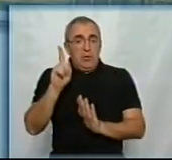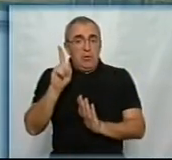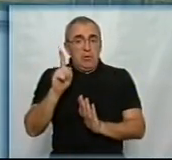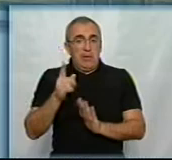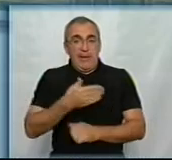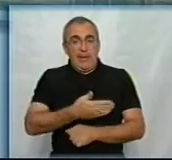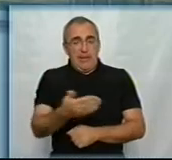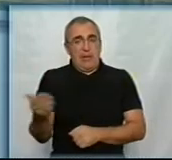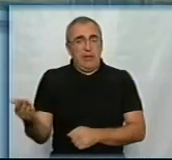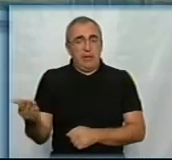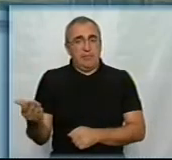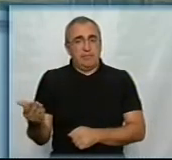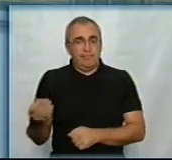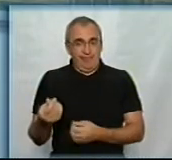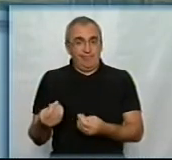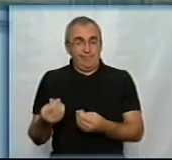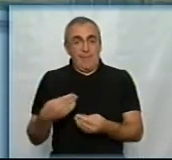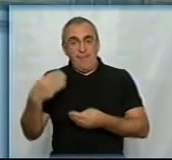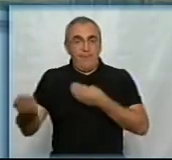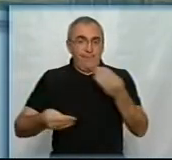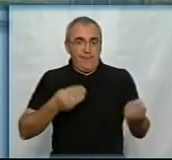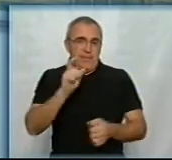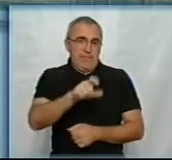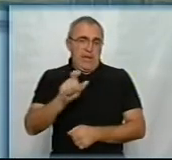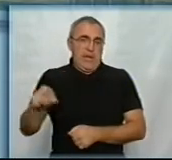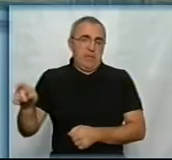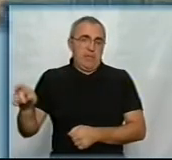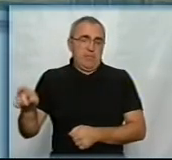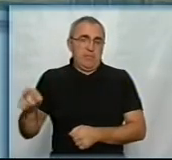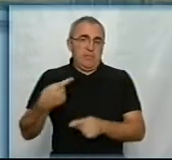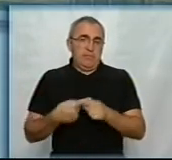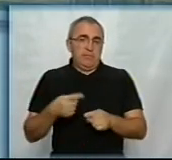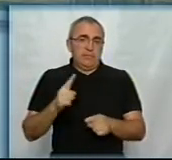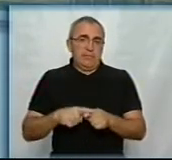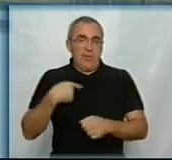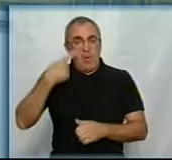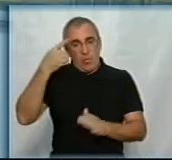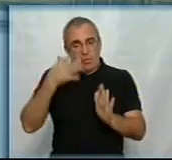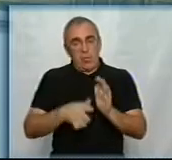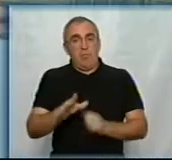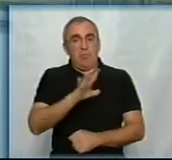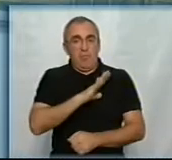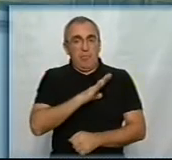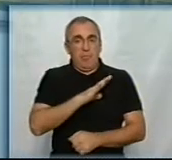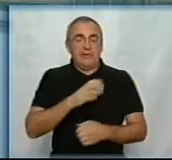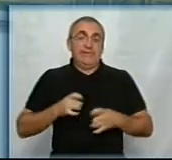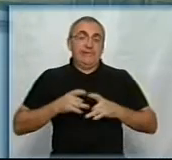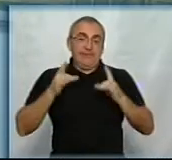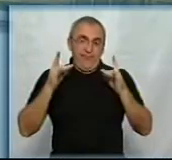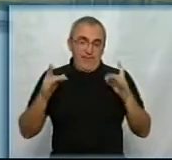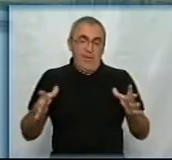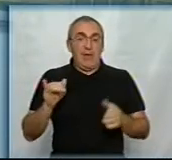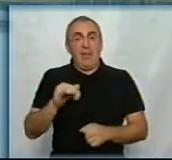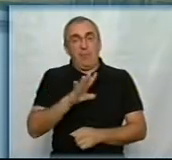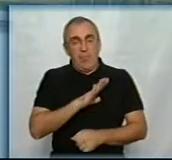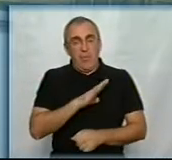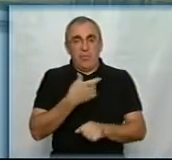їх видавати нашим клієнтам. Це, я розумію, було і свято, і